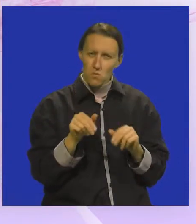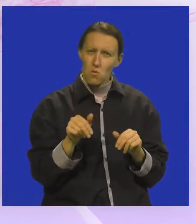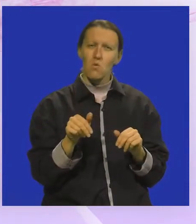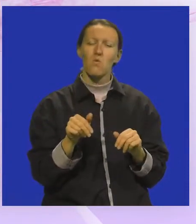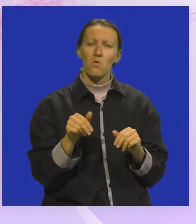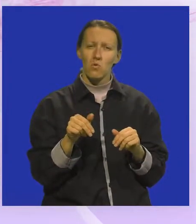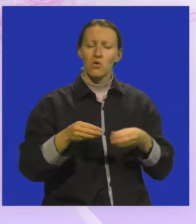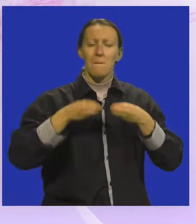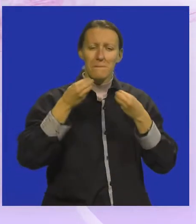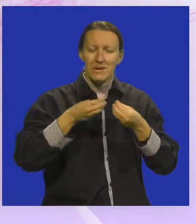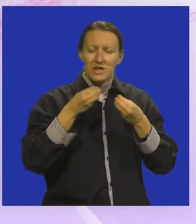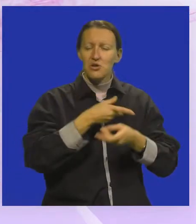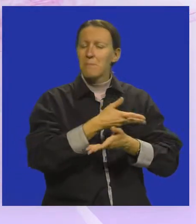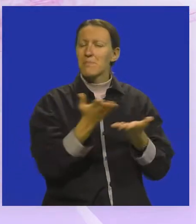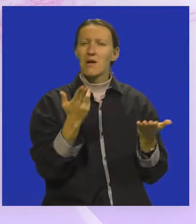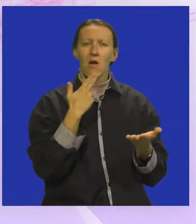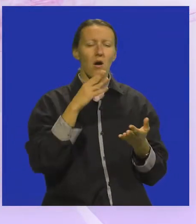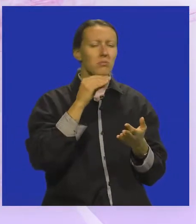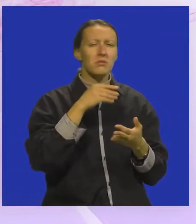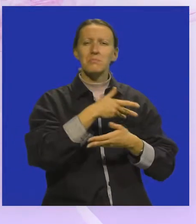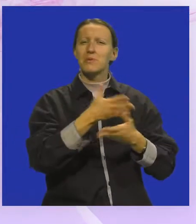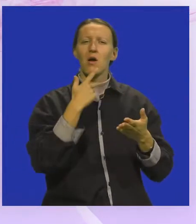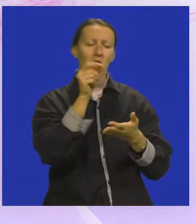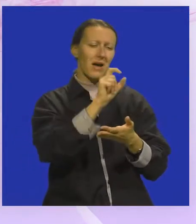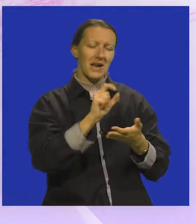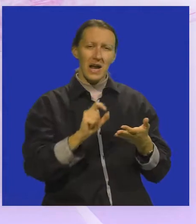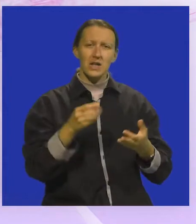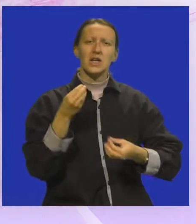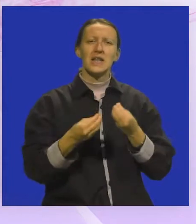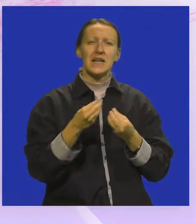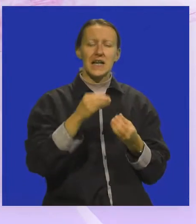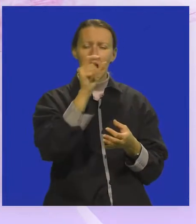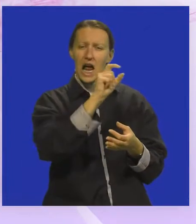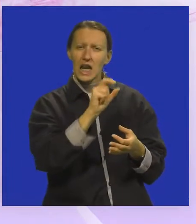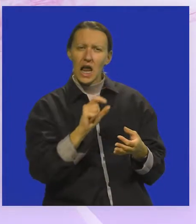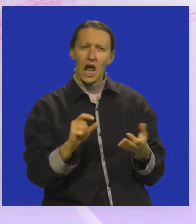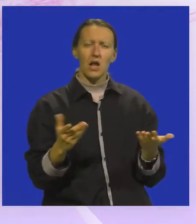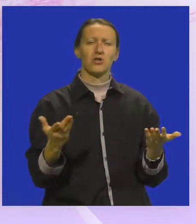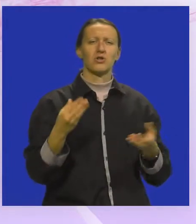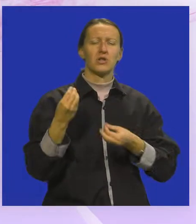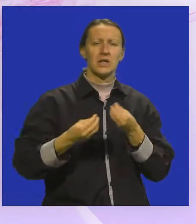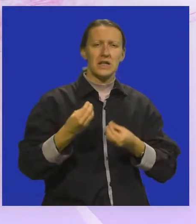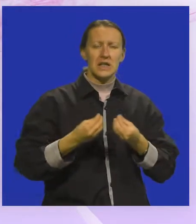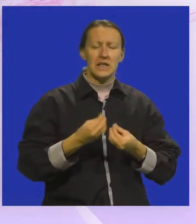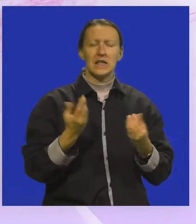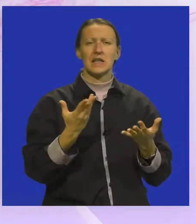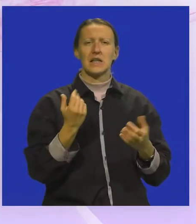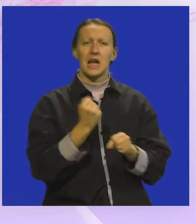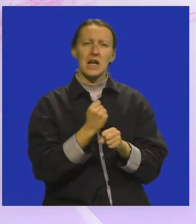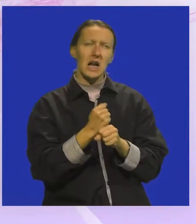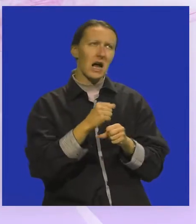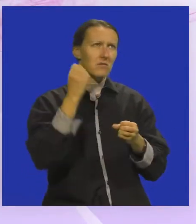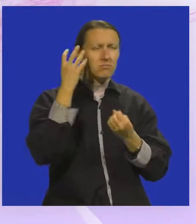mogu prepričati bilo kakvu priču sa bilo kakvim riječima. Igrat se sa riječima, igrat se sa radnjom,